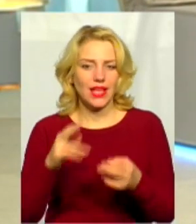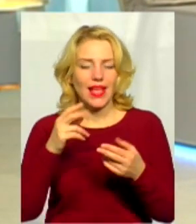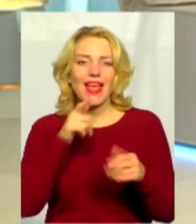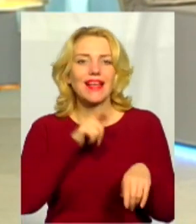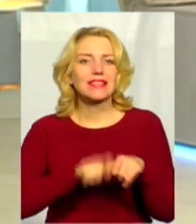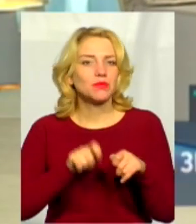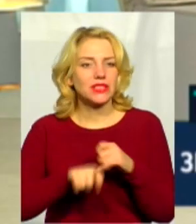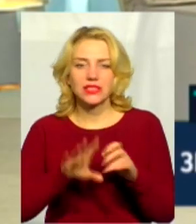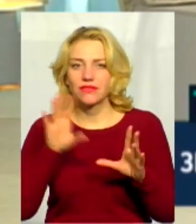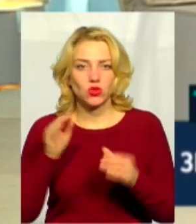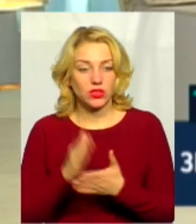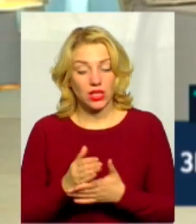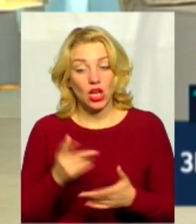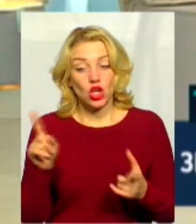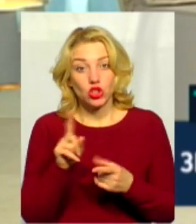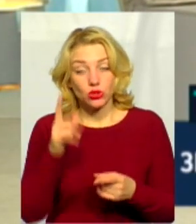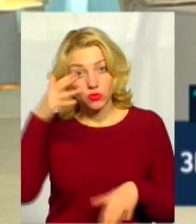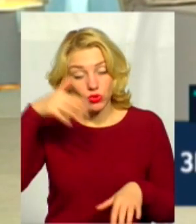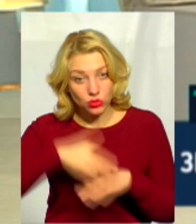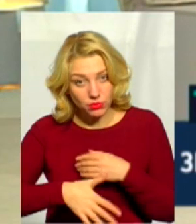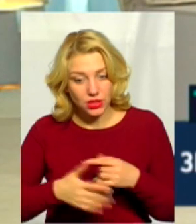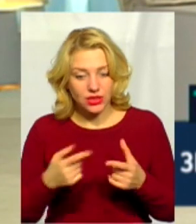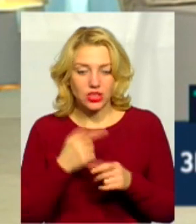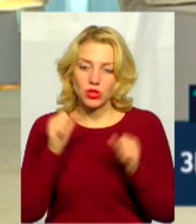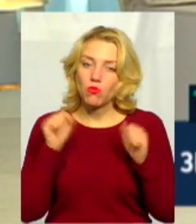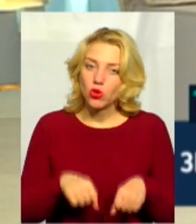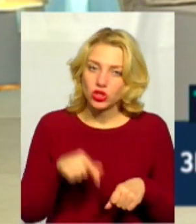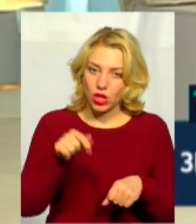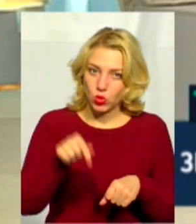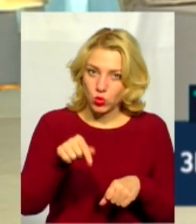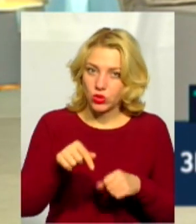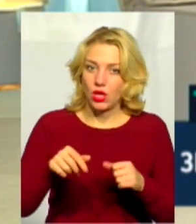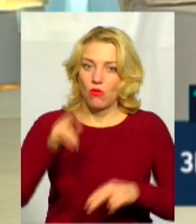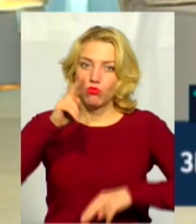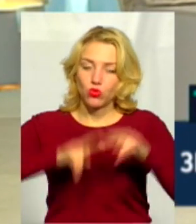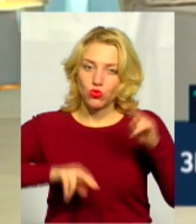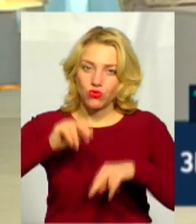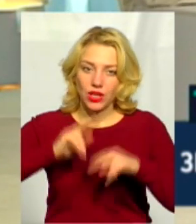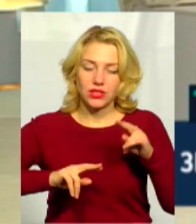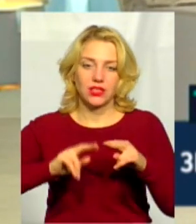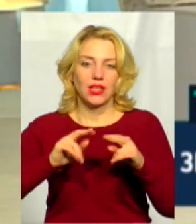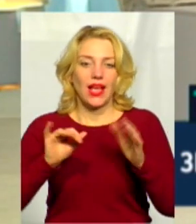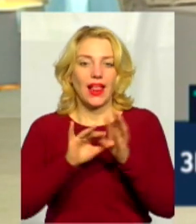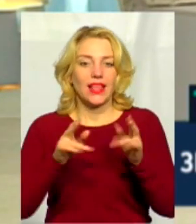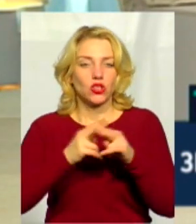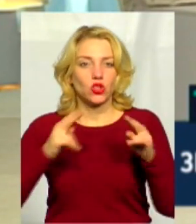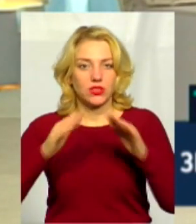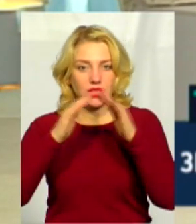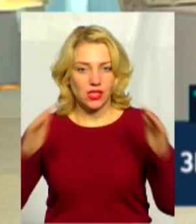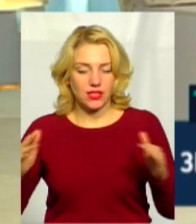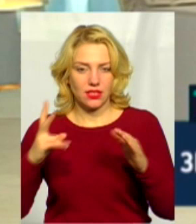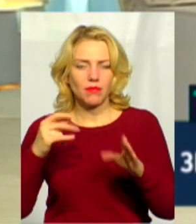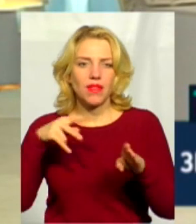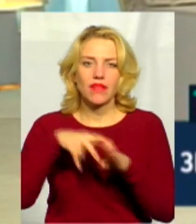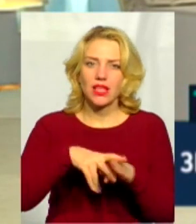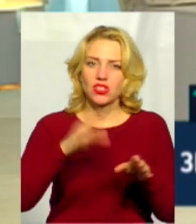Тому що для того, щоб зрозуміти, чи можна на цьому даху будувати станцію, вам потрібно продати експертизу, скажімо, по навантаженню на відер,